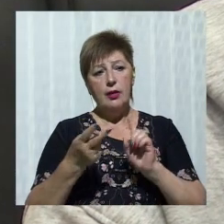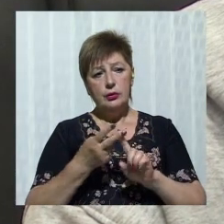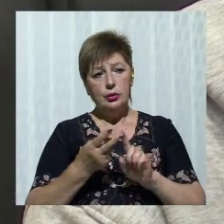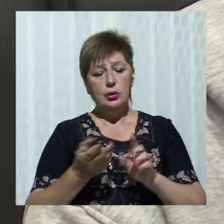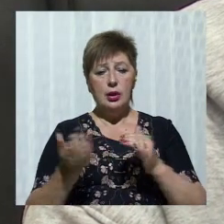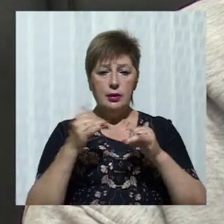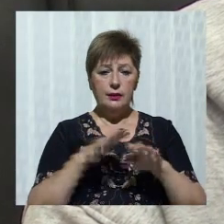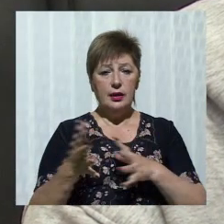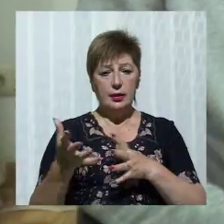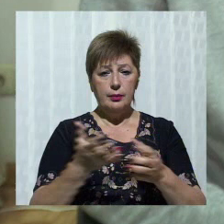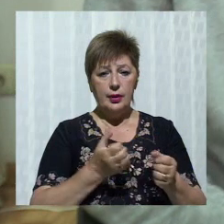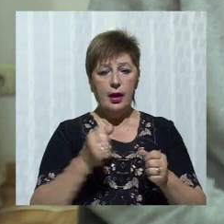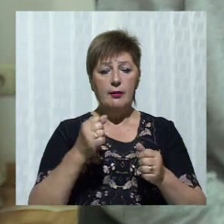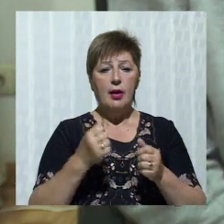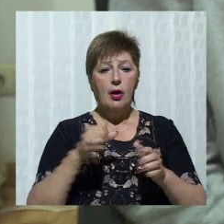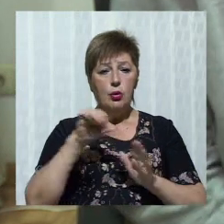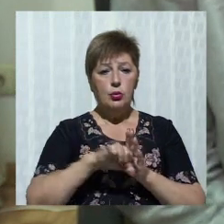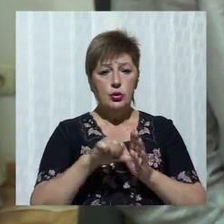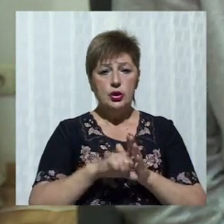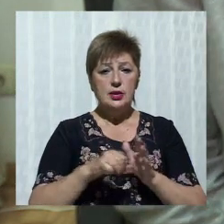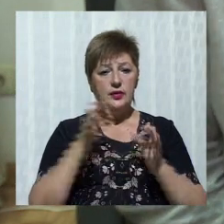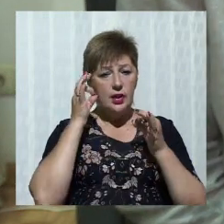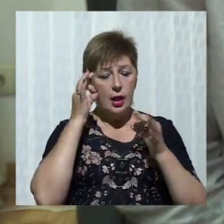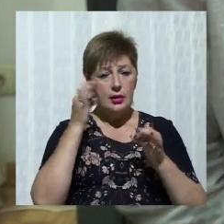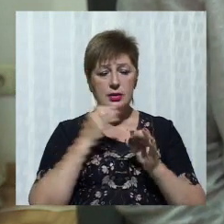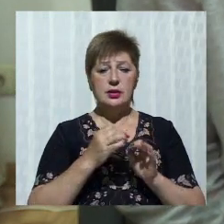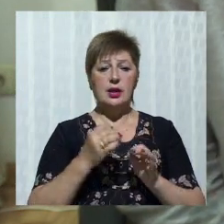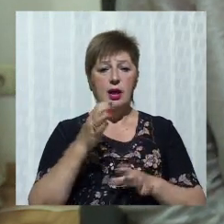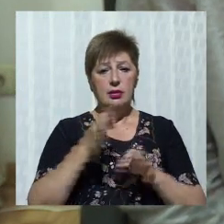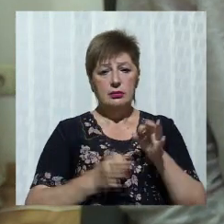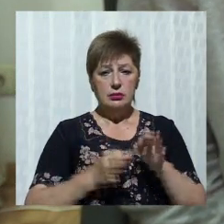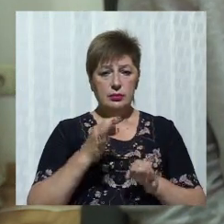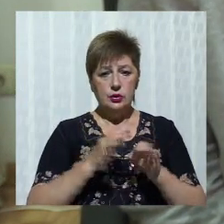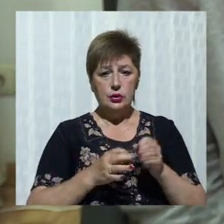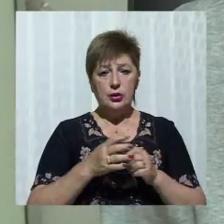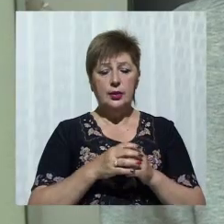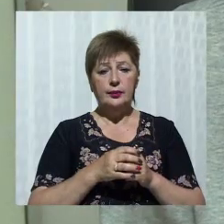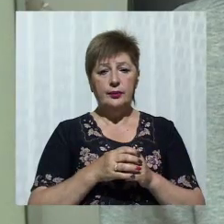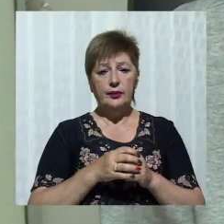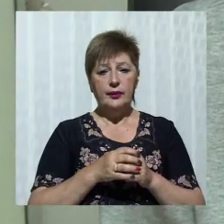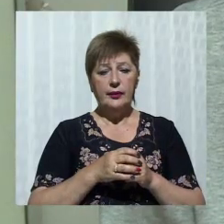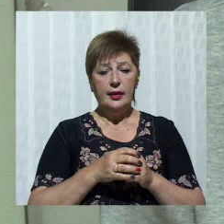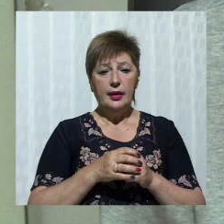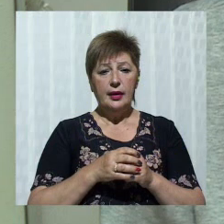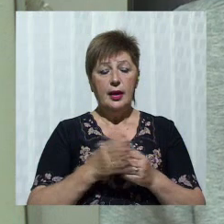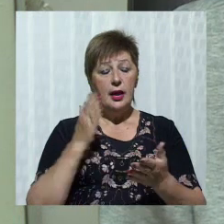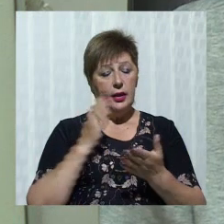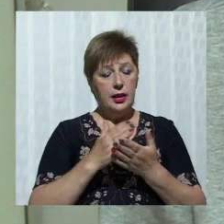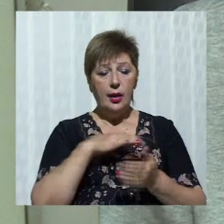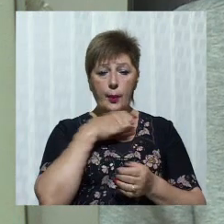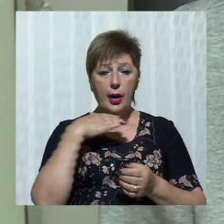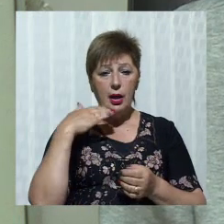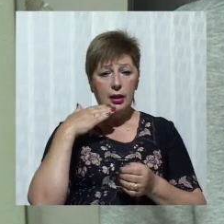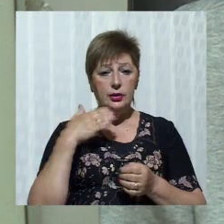програмі вже у якості члена комісії. Нововведення, що стосується зміни віку учасників, на його думку, корисне. Є багато